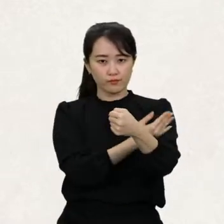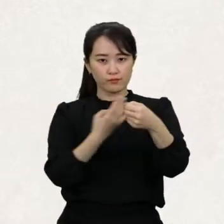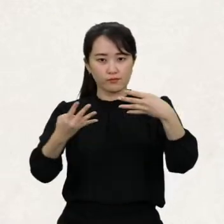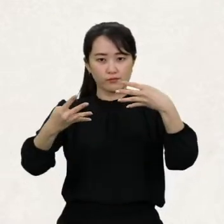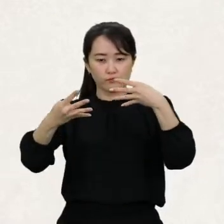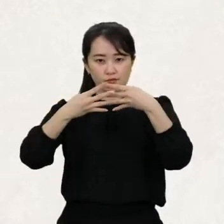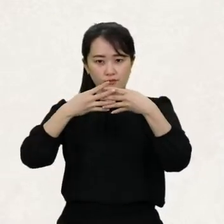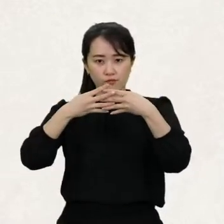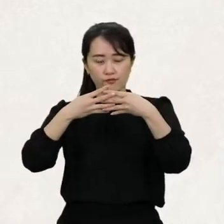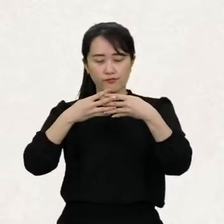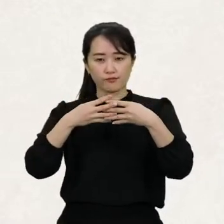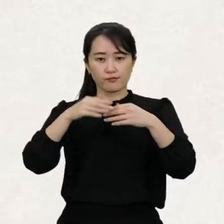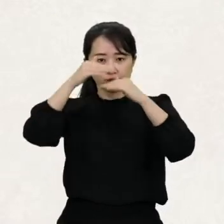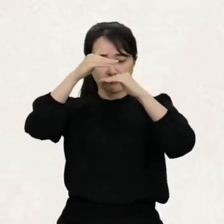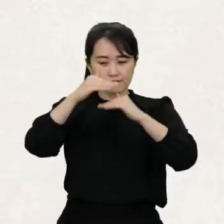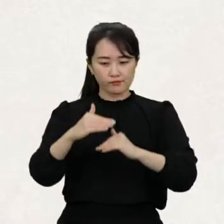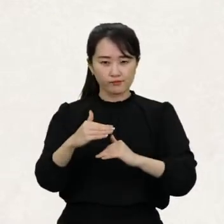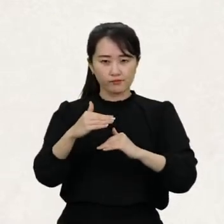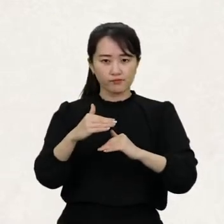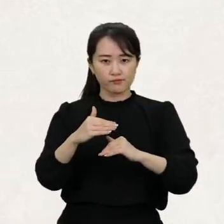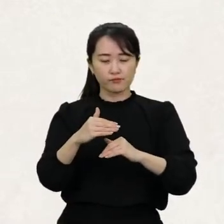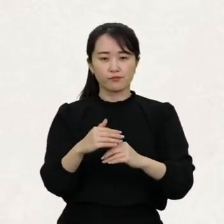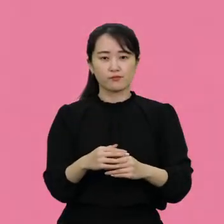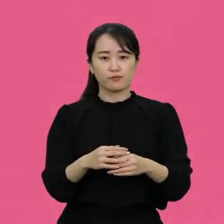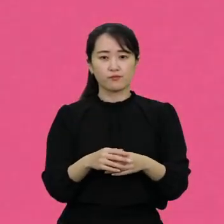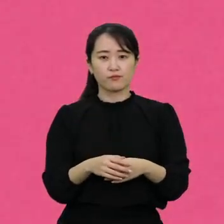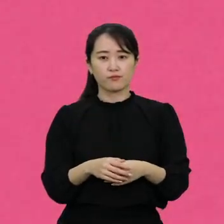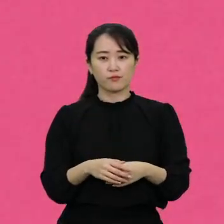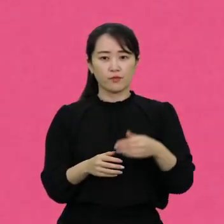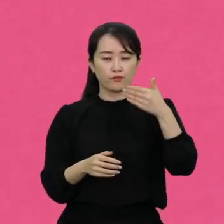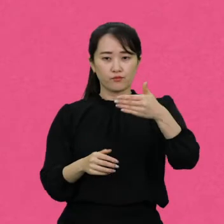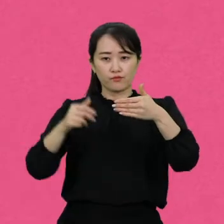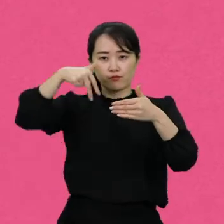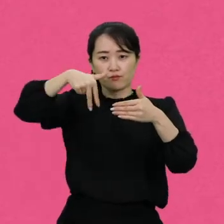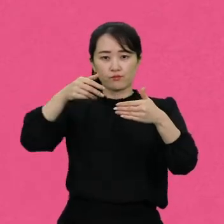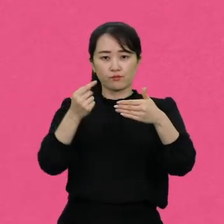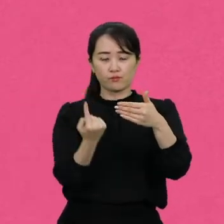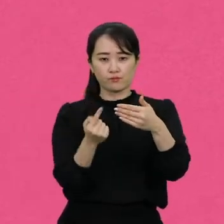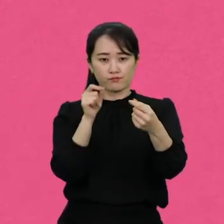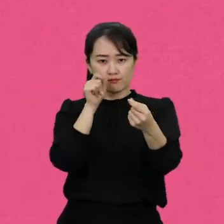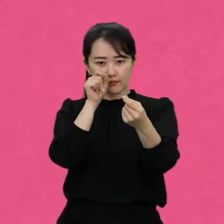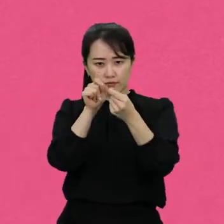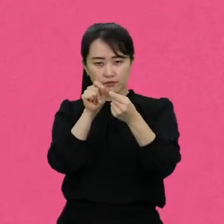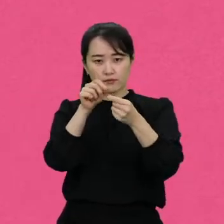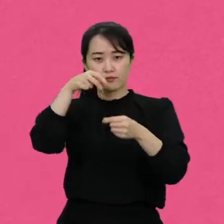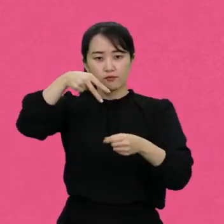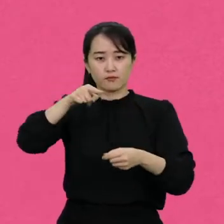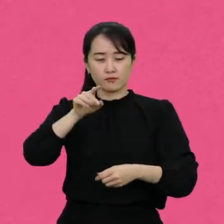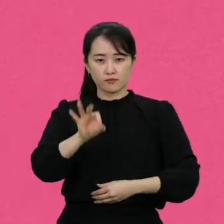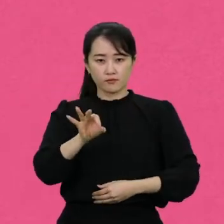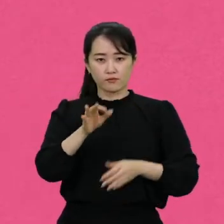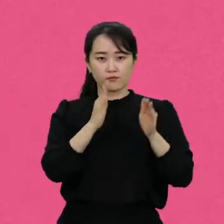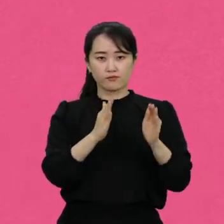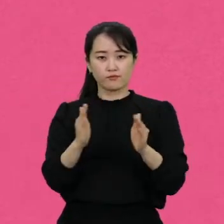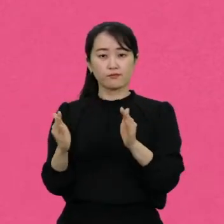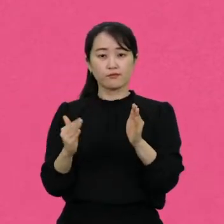장애인의 접근성을 보장하기 위해 제9조, 접근성 조항을 마련하였는데요.